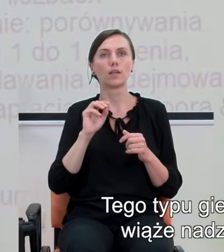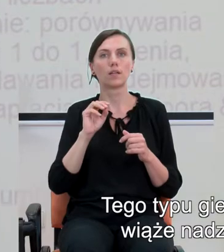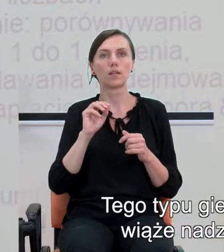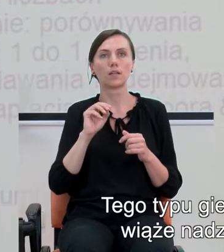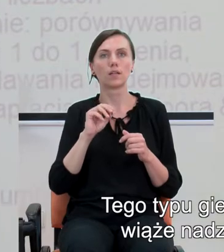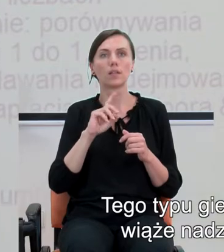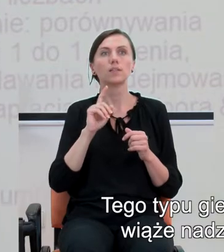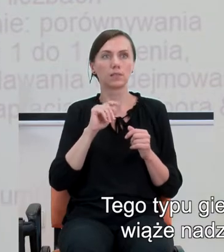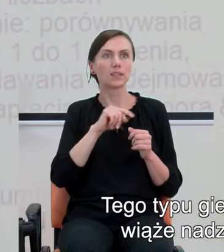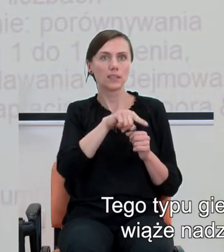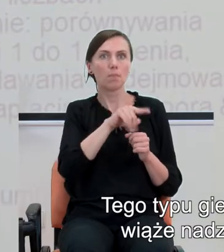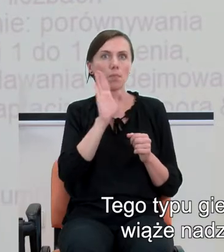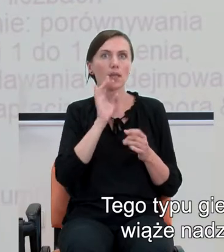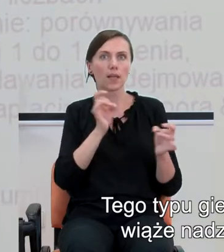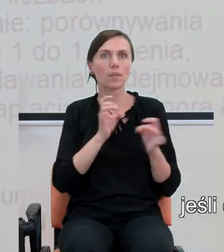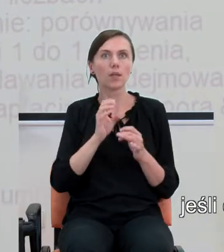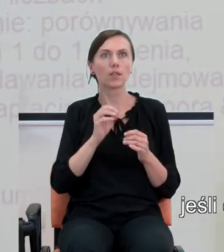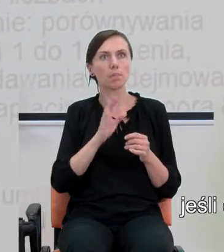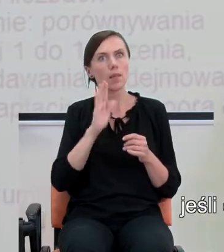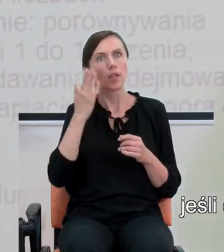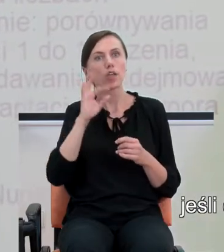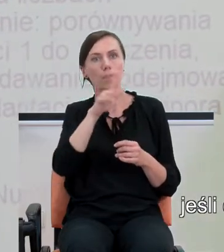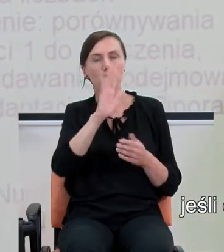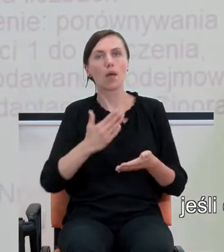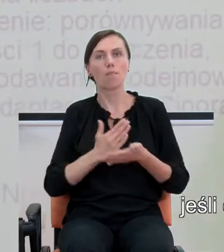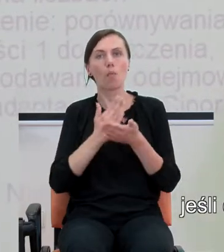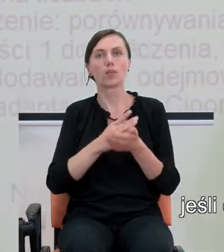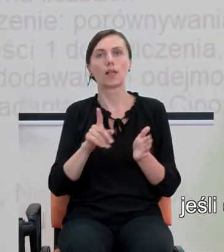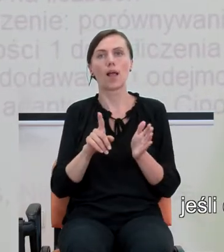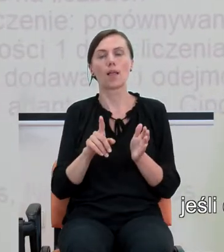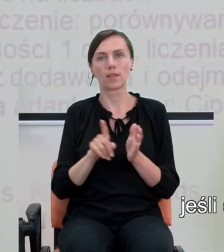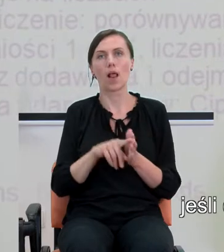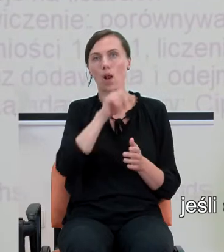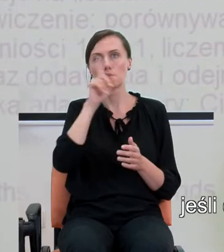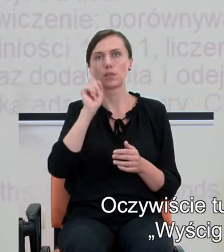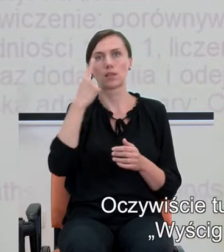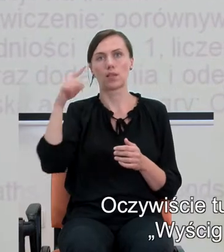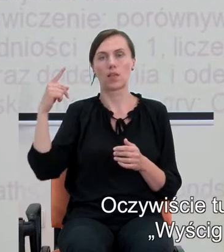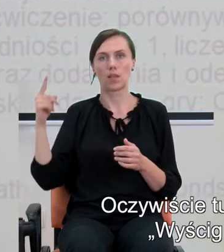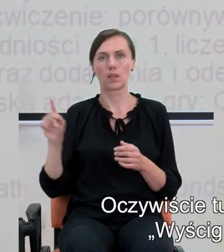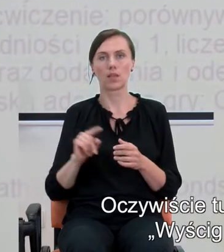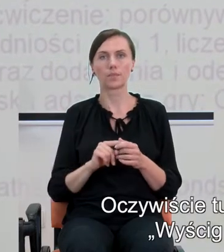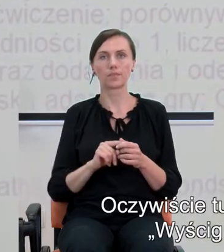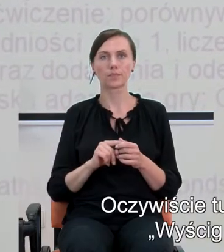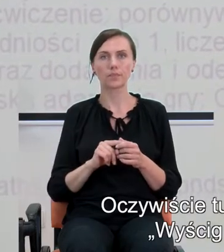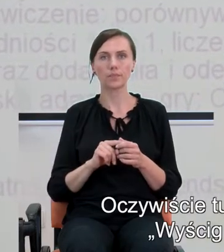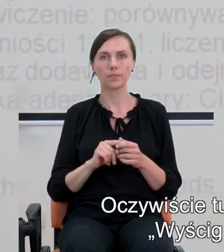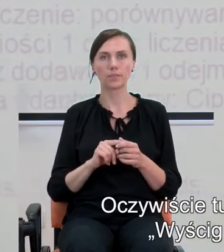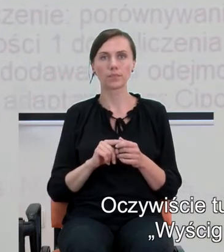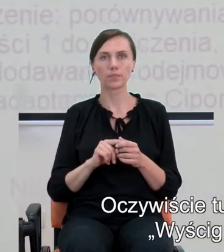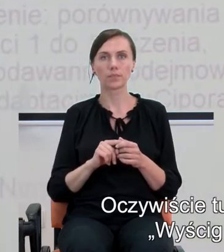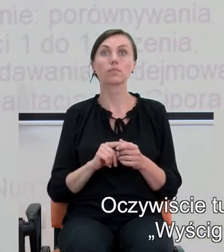właśnie z tego typu grami edukacyjnymi, jeśli chodzi o pomoc osobom z dyskalkulją. Oczywiście tutaj